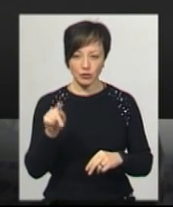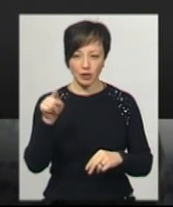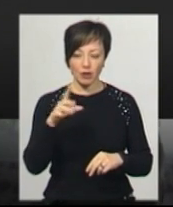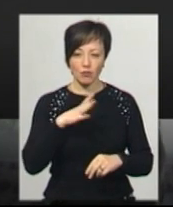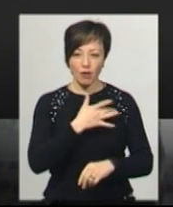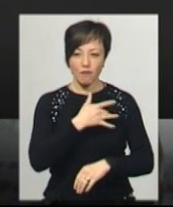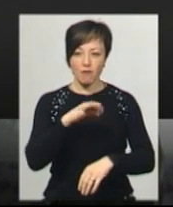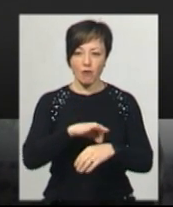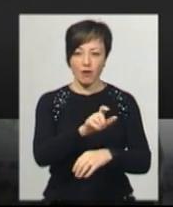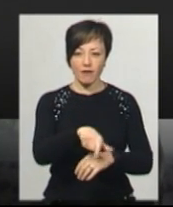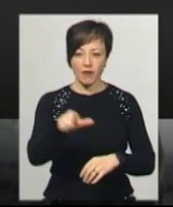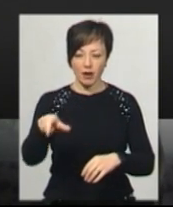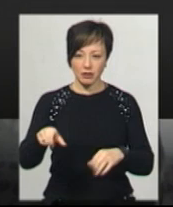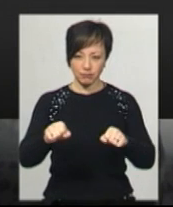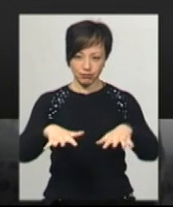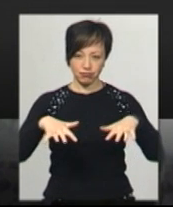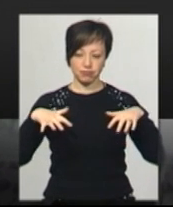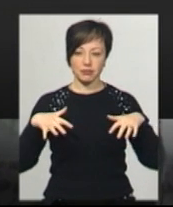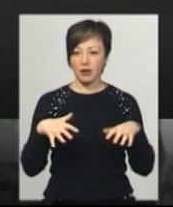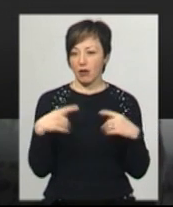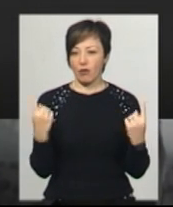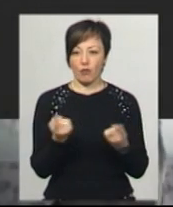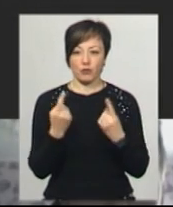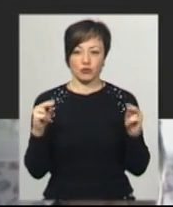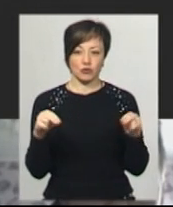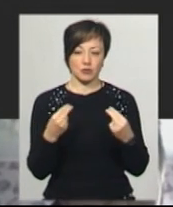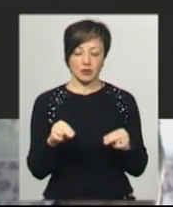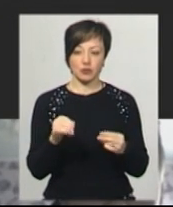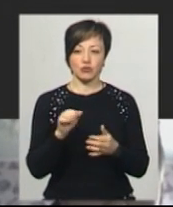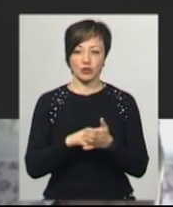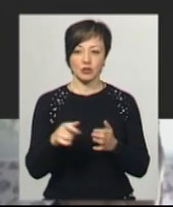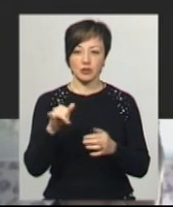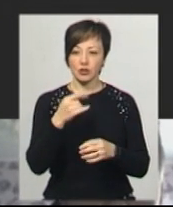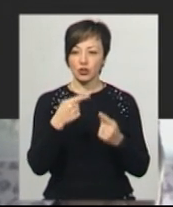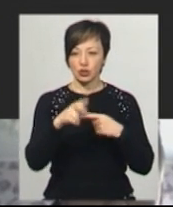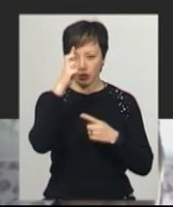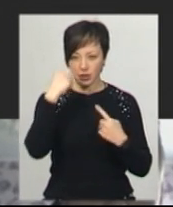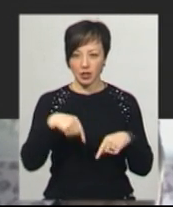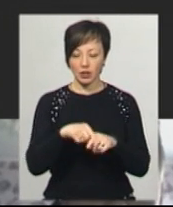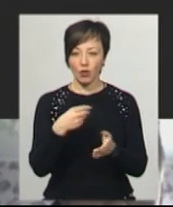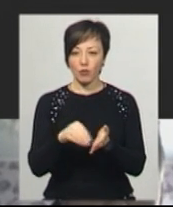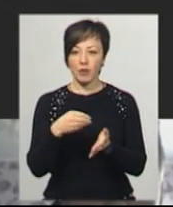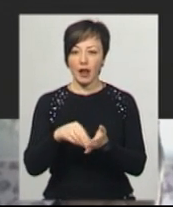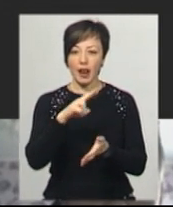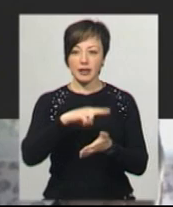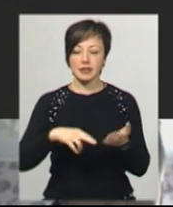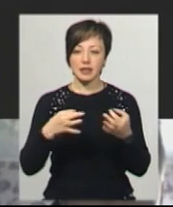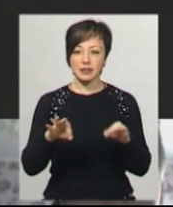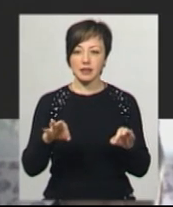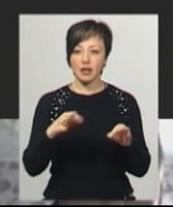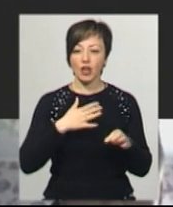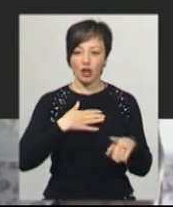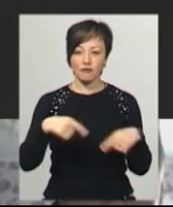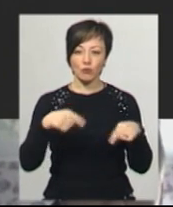там були вболівальники. Чемпіонат проходив як звичайний чемпіонат. Через це у нас з інших країн почали викупляти ліцензію на трансляцію. Тому наш